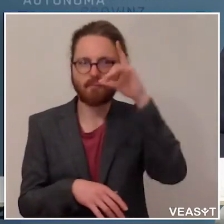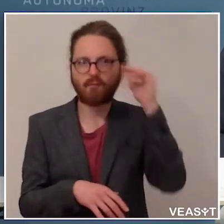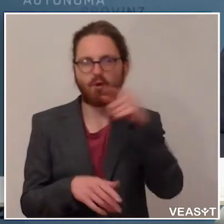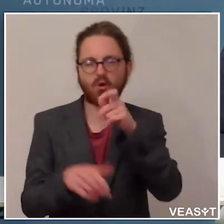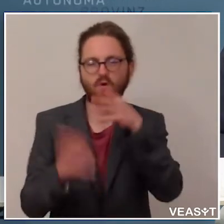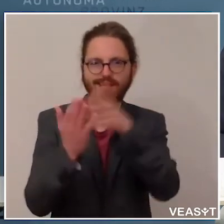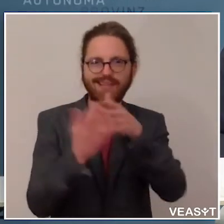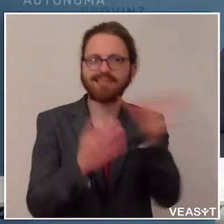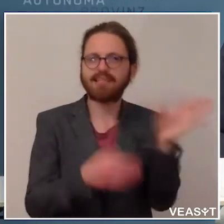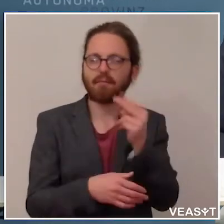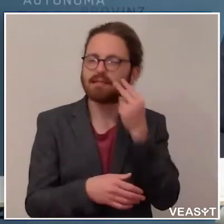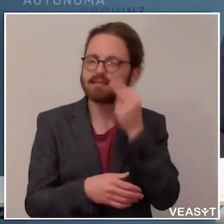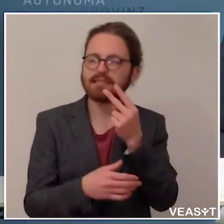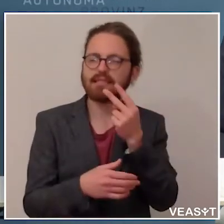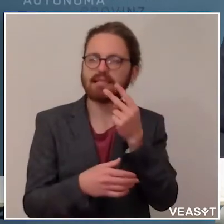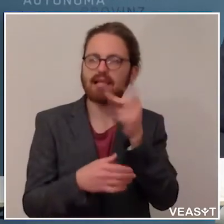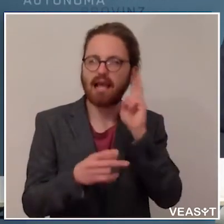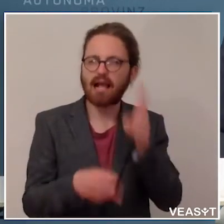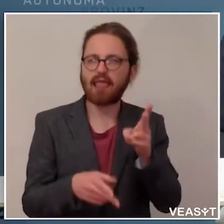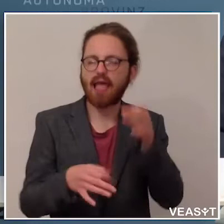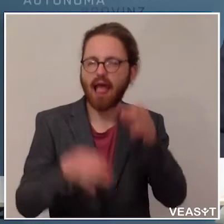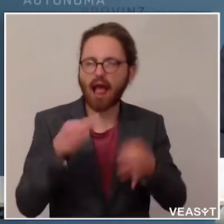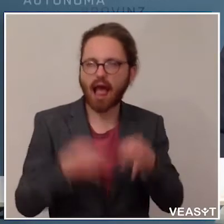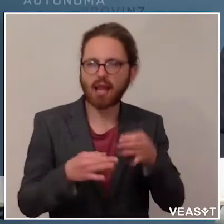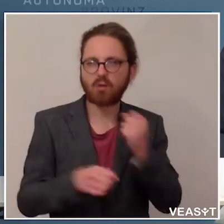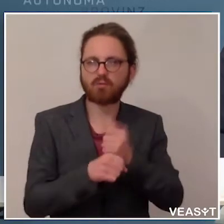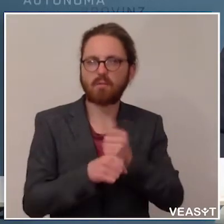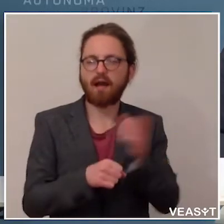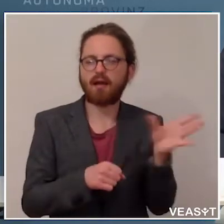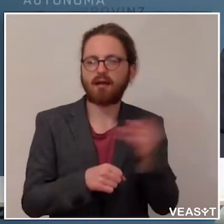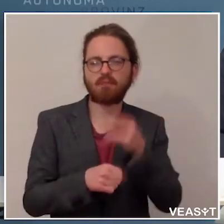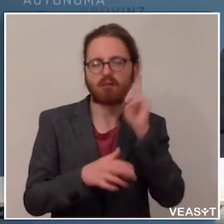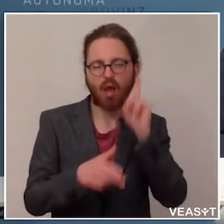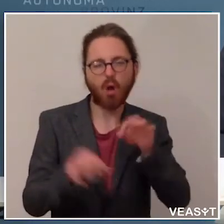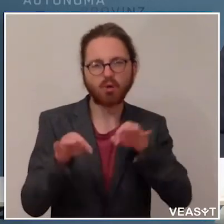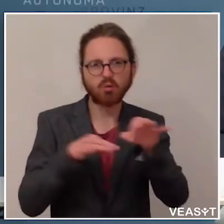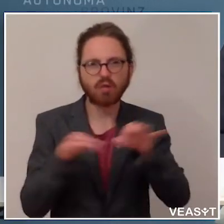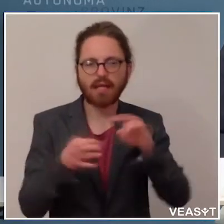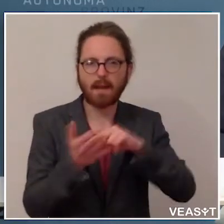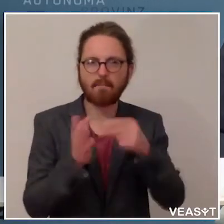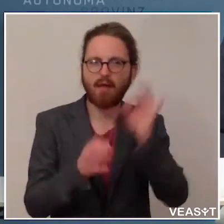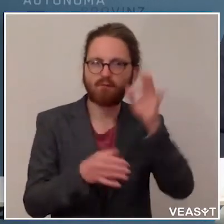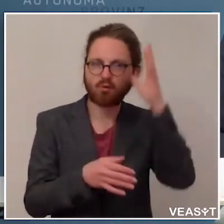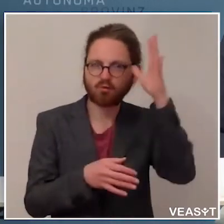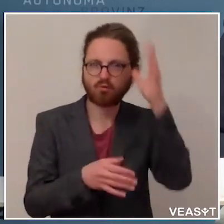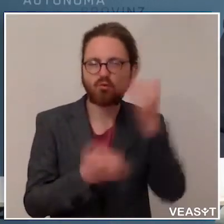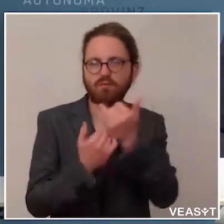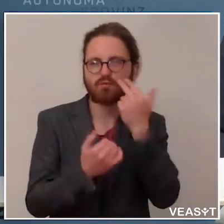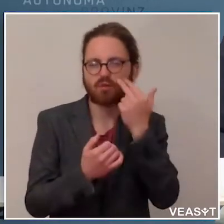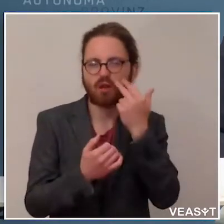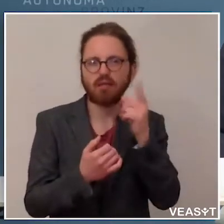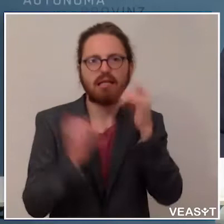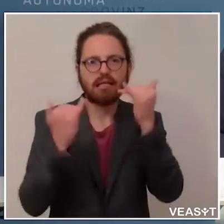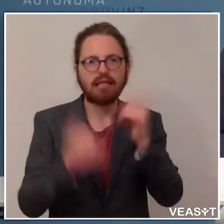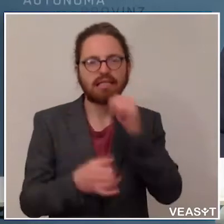die Virenverbreitung genauer zu analysieren und daraus wieder Schlüsse für entsprechende Strategien schließen zu können und nicht jetzt sofort, dass man sagt,